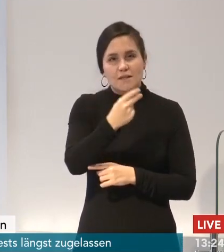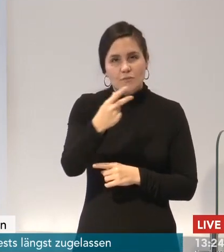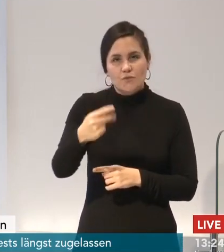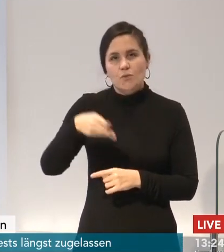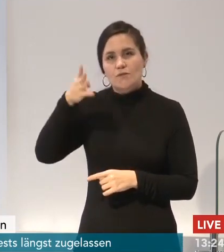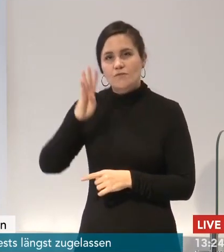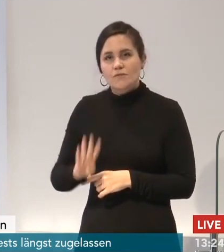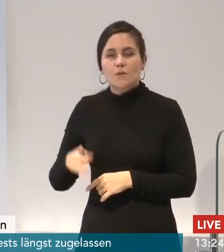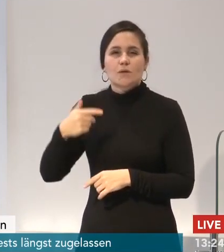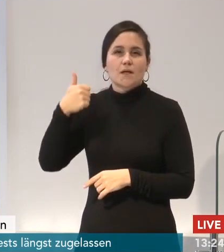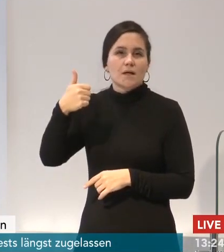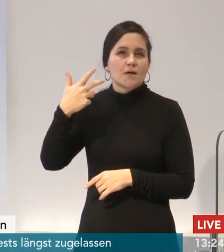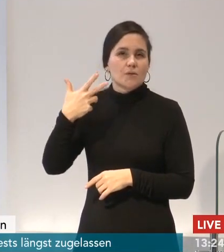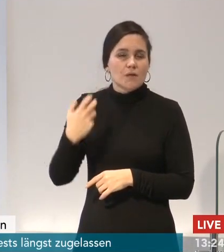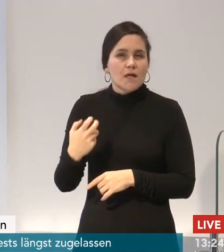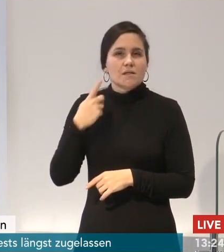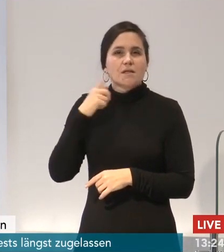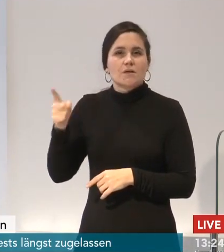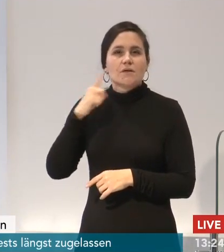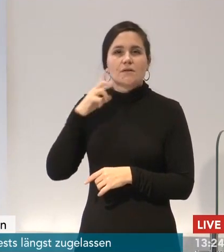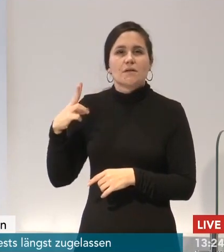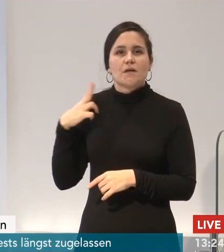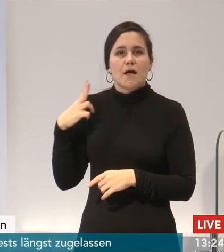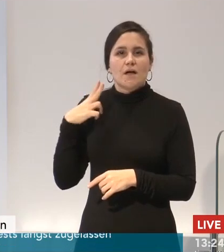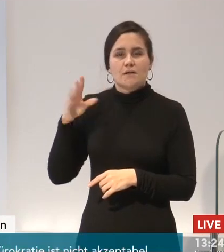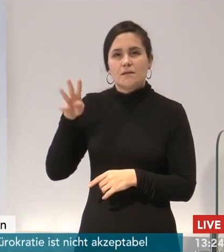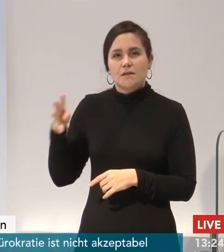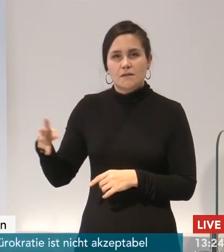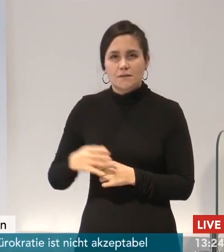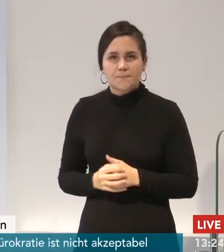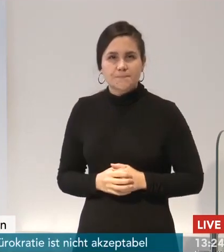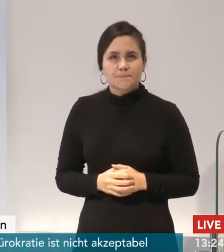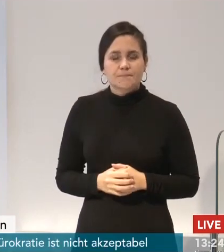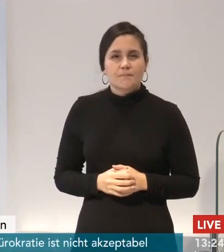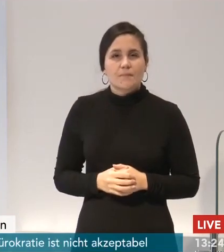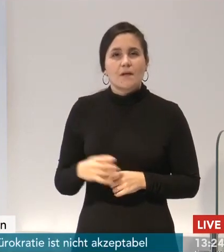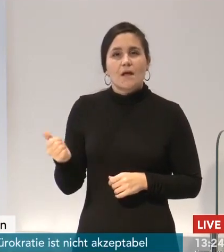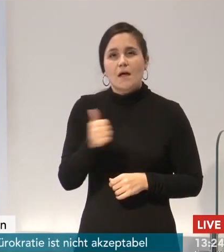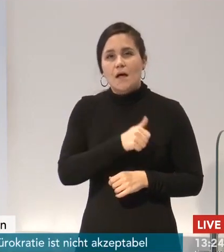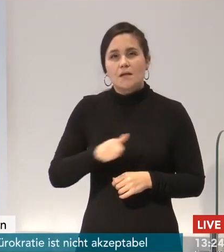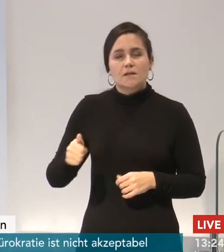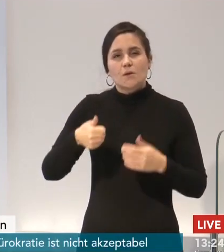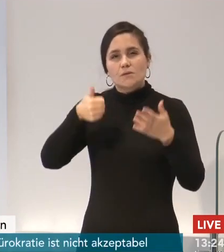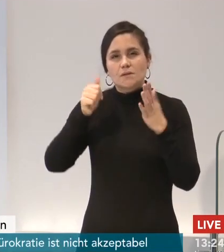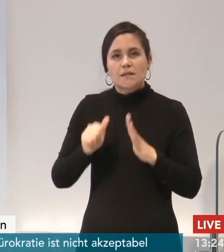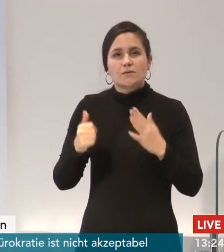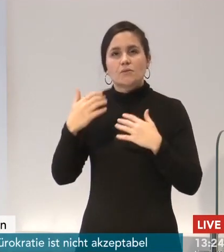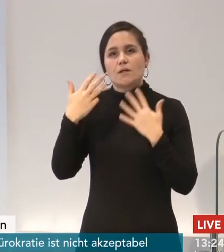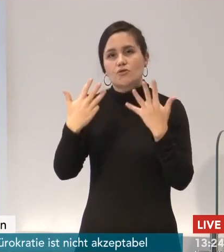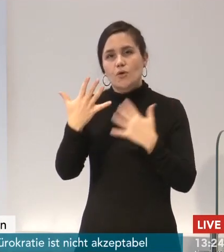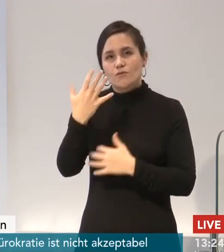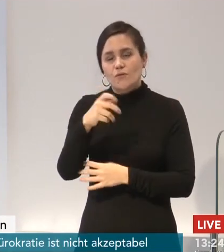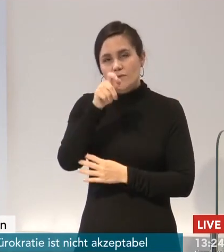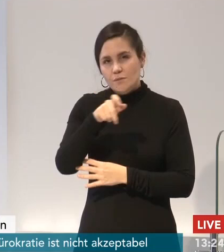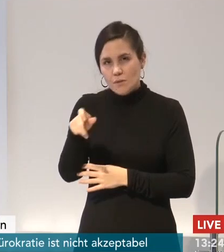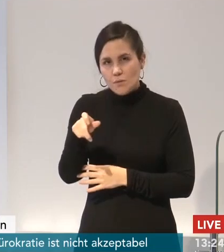Warteliste. Und wir arbeiten diese Warteliste konsequent ab. 1.659 Personen sind dann von der Warteliste auch schon